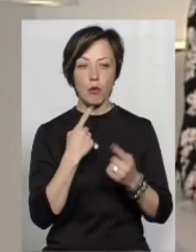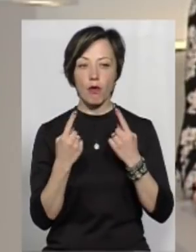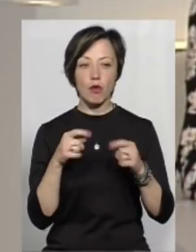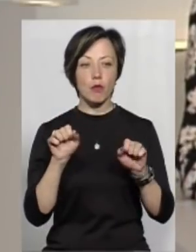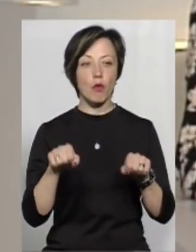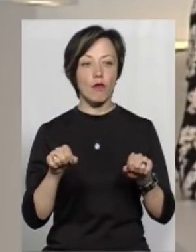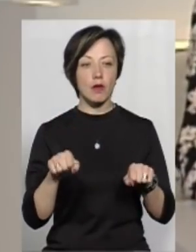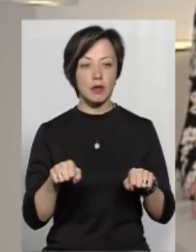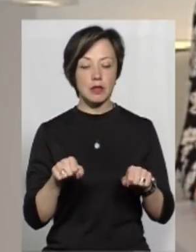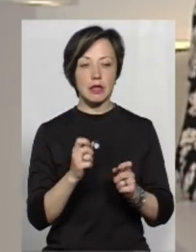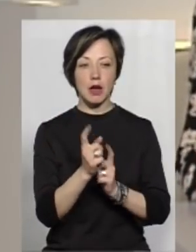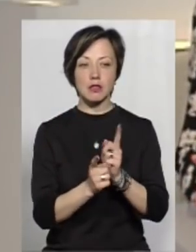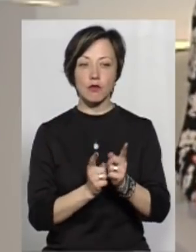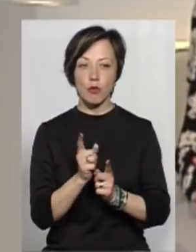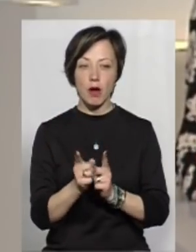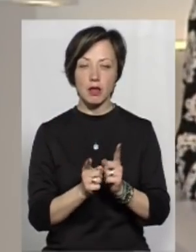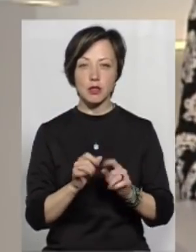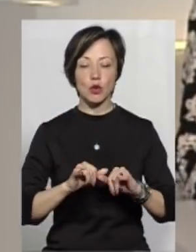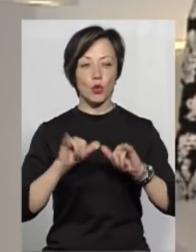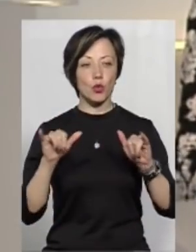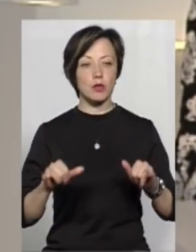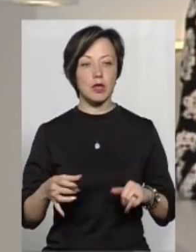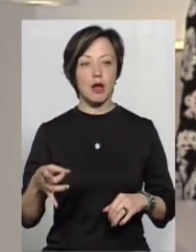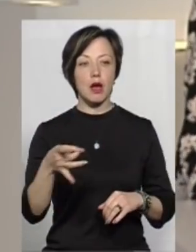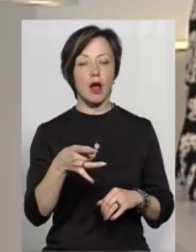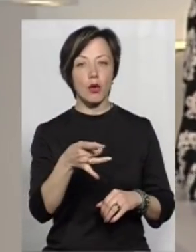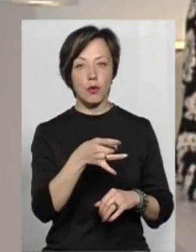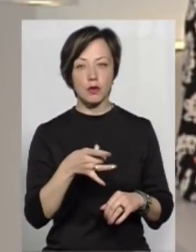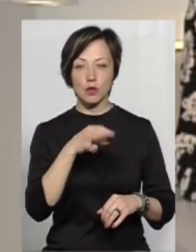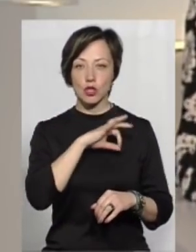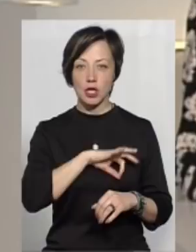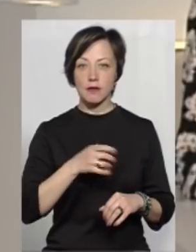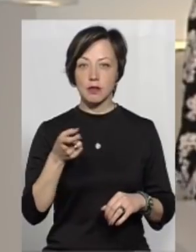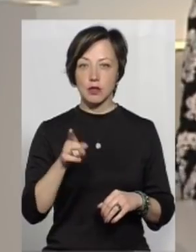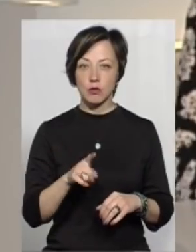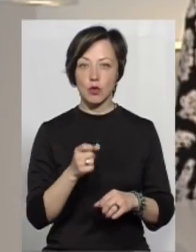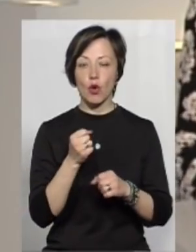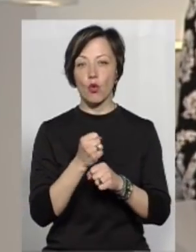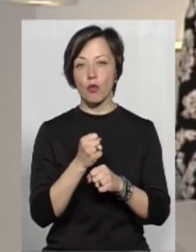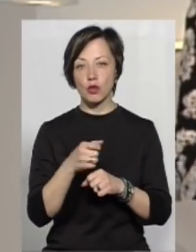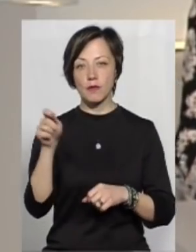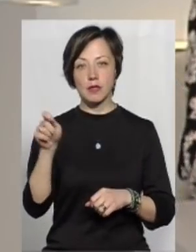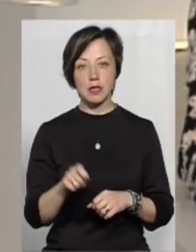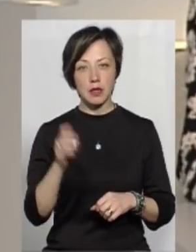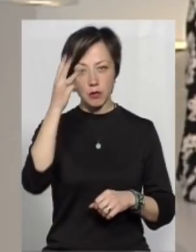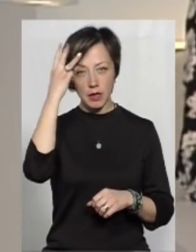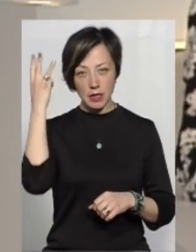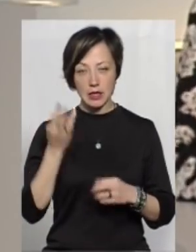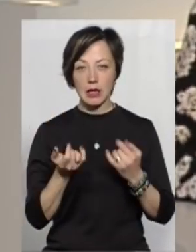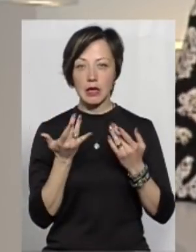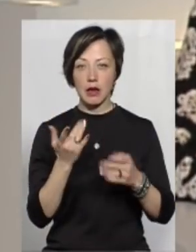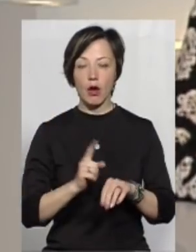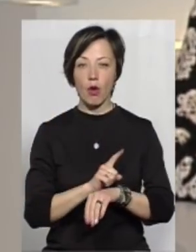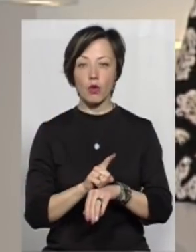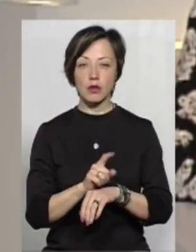ймовірність трансформації чи укрупнення районів. Скориставшись тим, що з робочим візитом на Хмельниччину буквально кілька